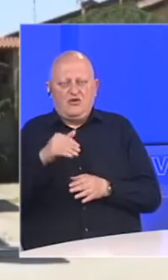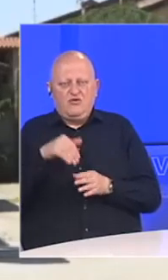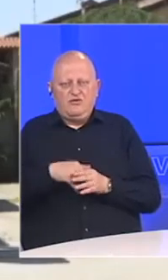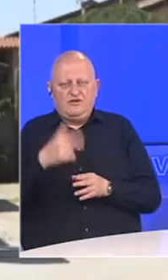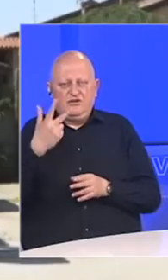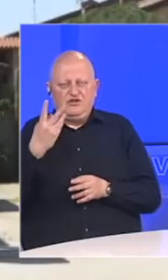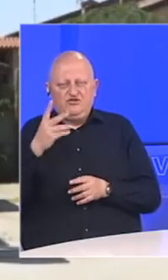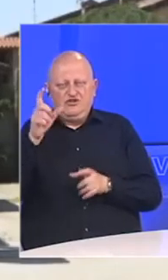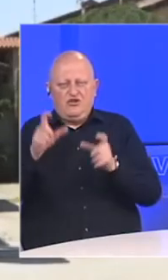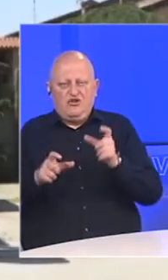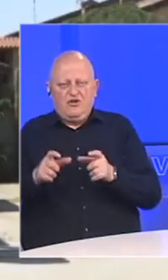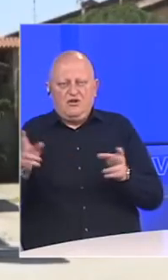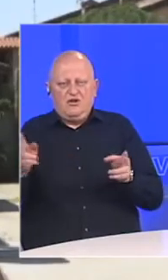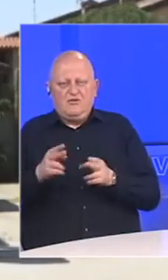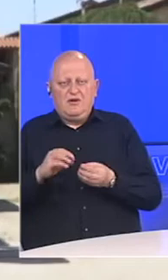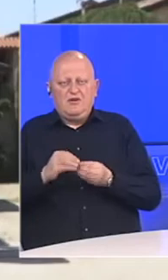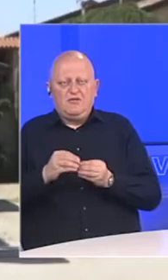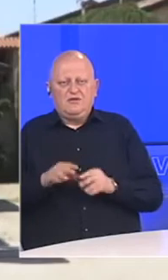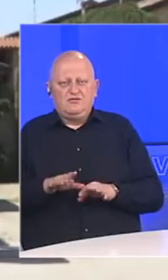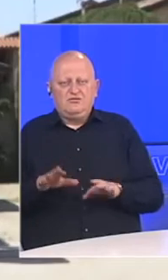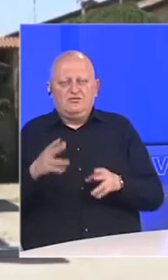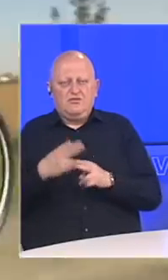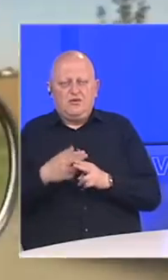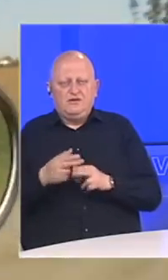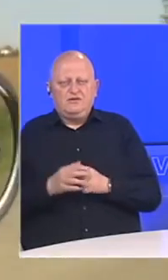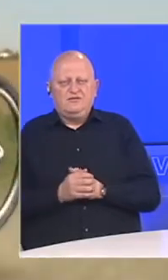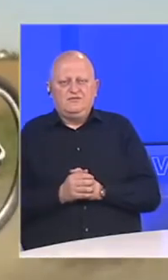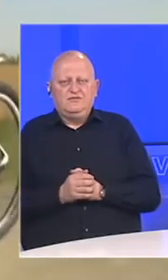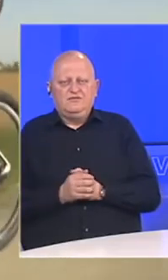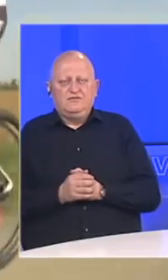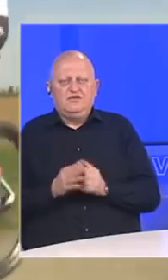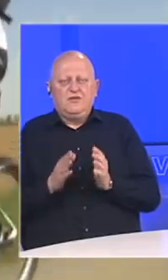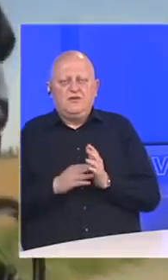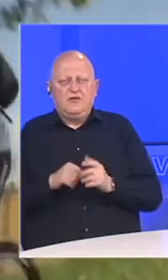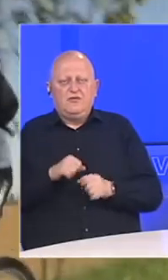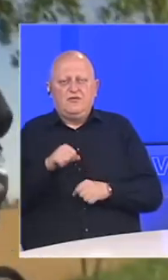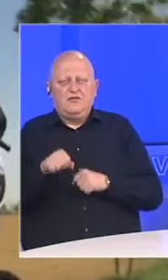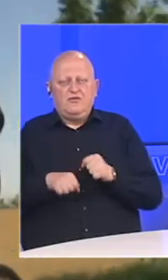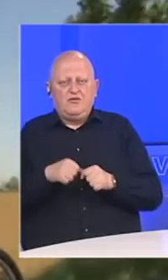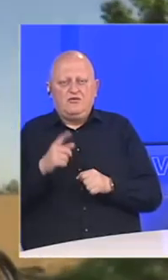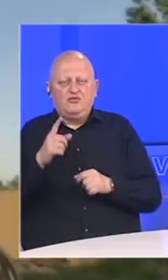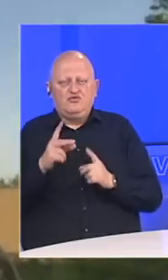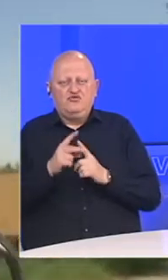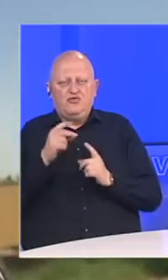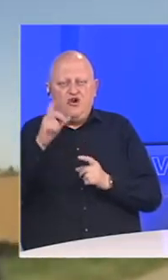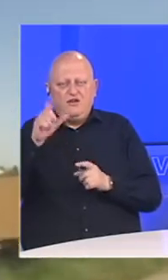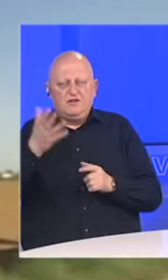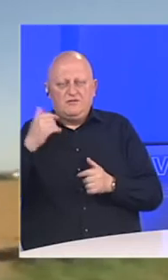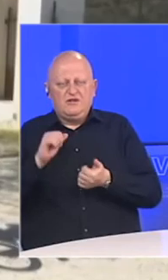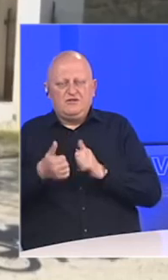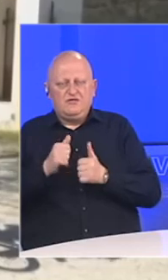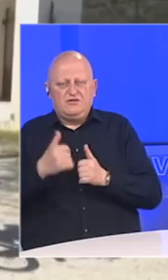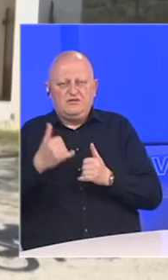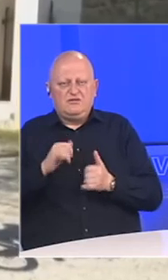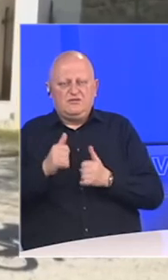tri ili četiri osobe, manje je rizika od infekcije. Martinelli je vodac Giuseppe. Također nekadašnji sportista,